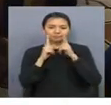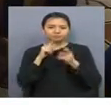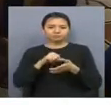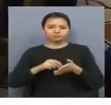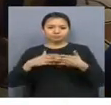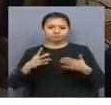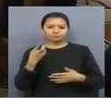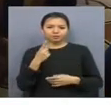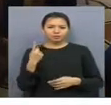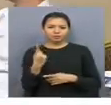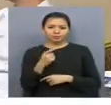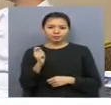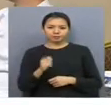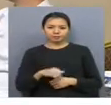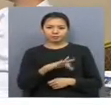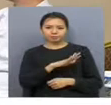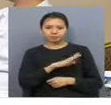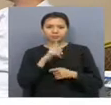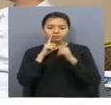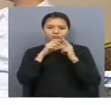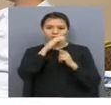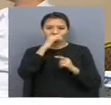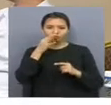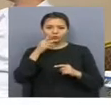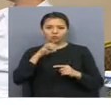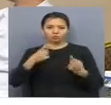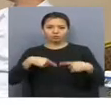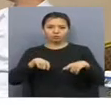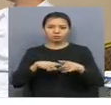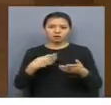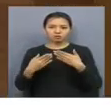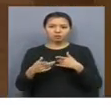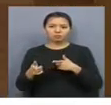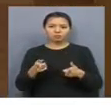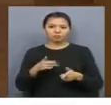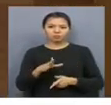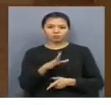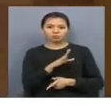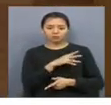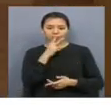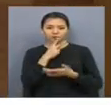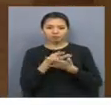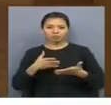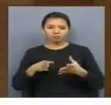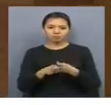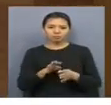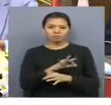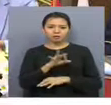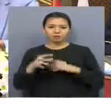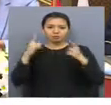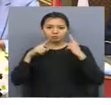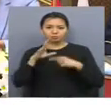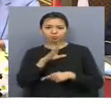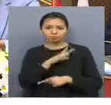көбі бұрабайға алғаш рет келген. Пленарлы сессияда форум мүшелері ынтымақтастыққа дайын екендіктерін білдіріп, бірлесіп жоғалары ойластырды.